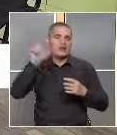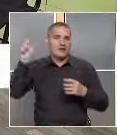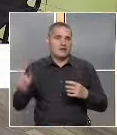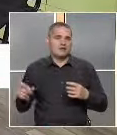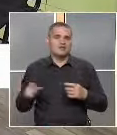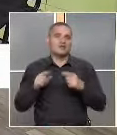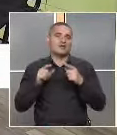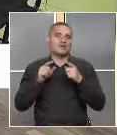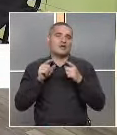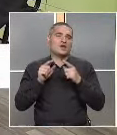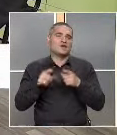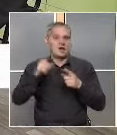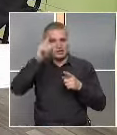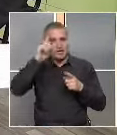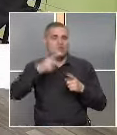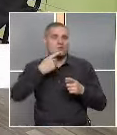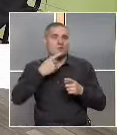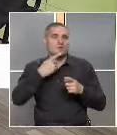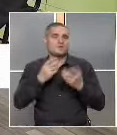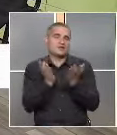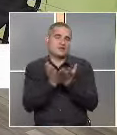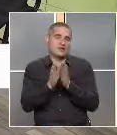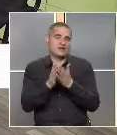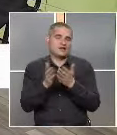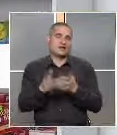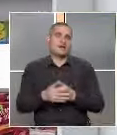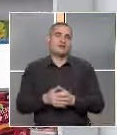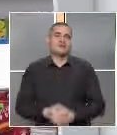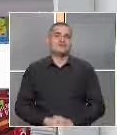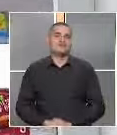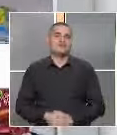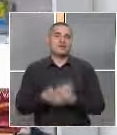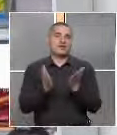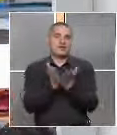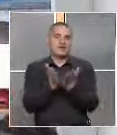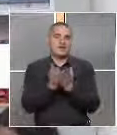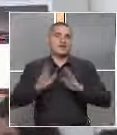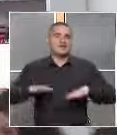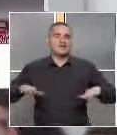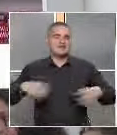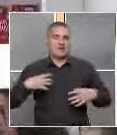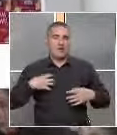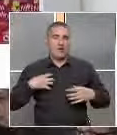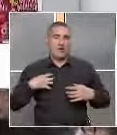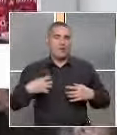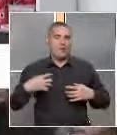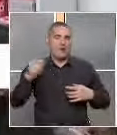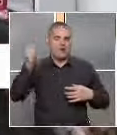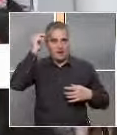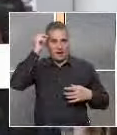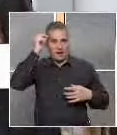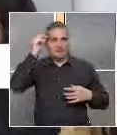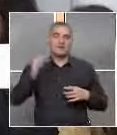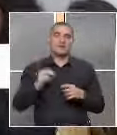и много като пръща, за това жената го нарече. Малата паречка. Четейки децата се обогатяват не само с